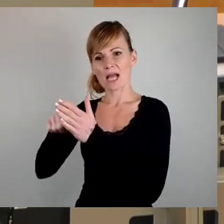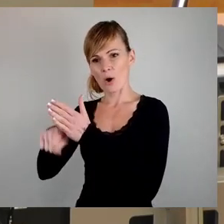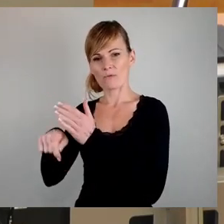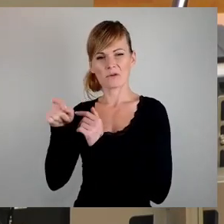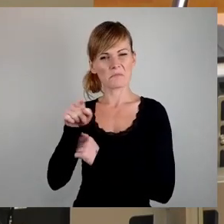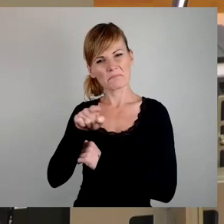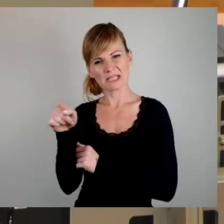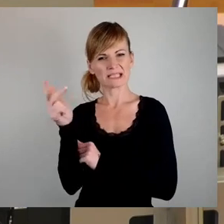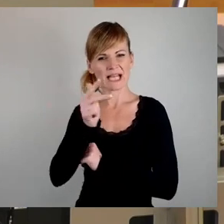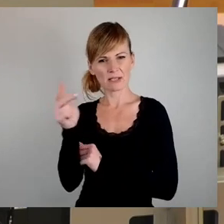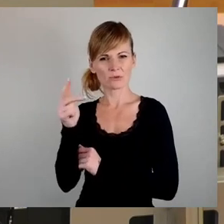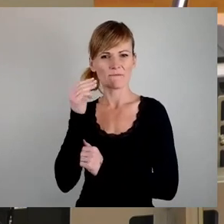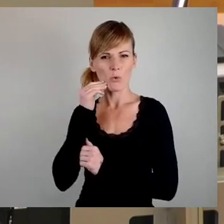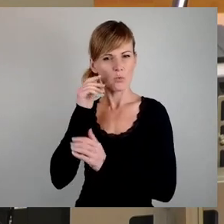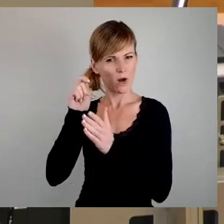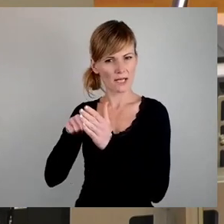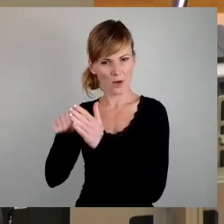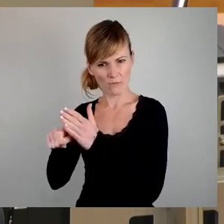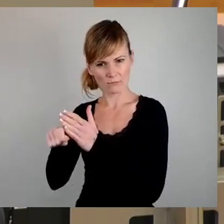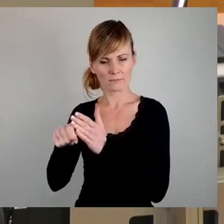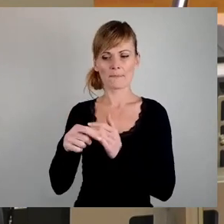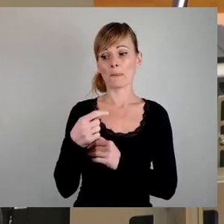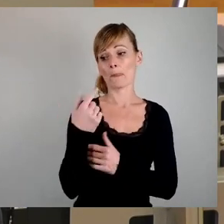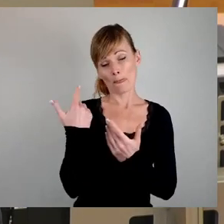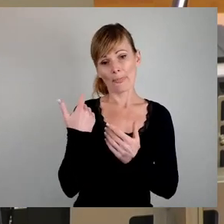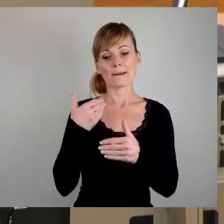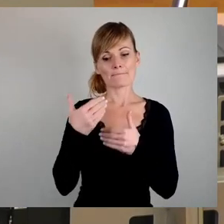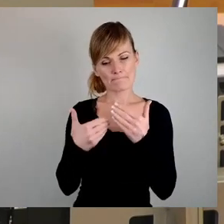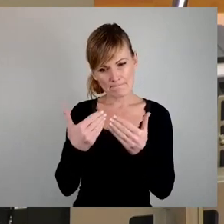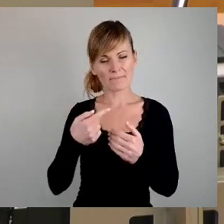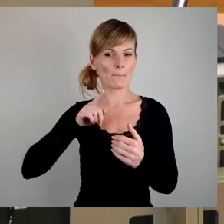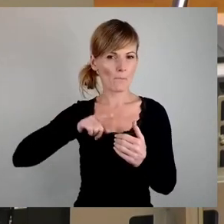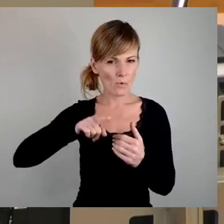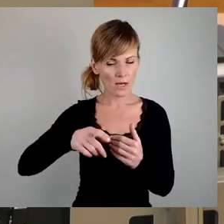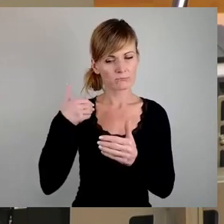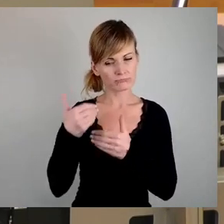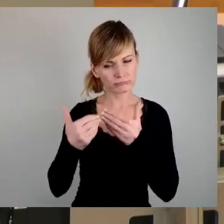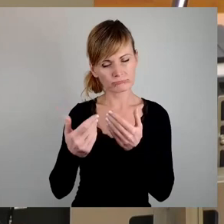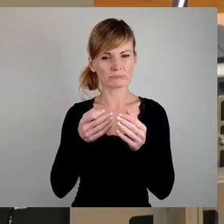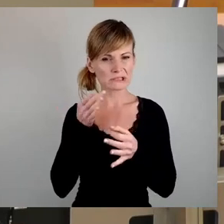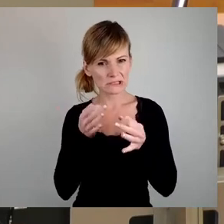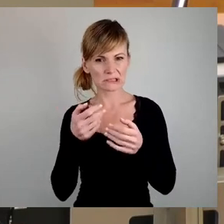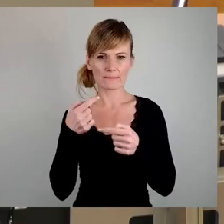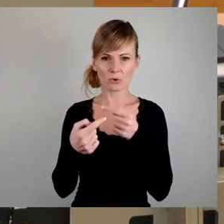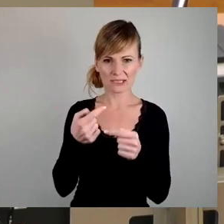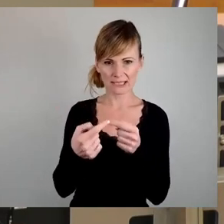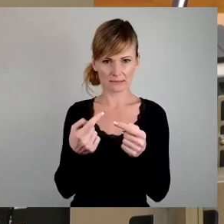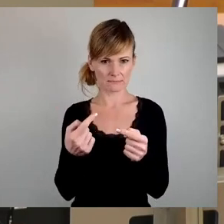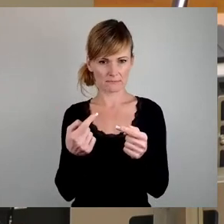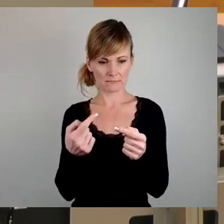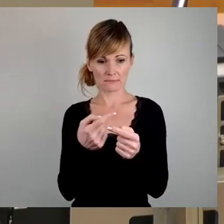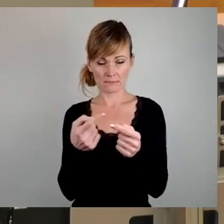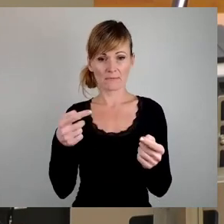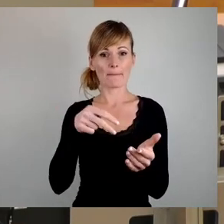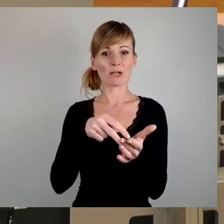In den vergangenen Monaten erfolgte ein intensiver Prozess, dem die uns angebotenen Bestände in